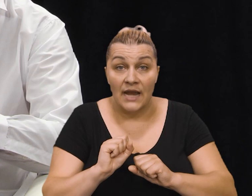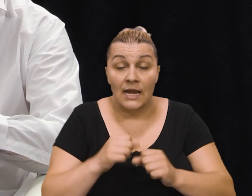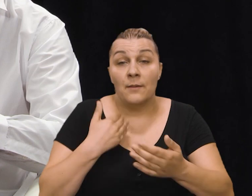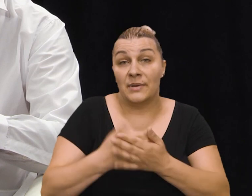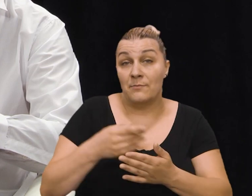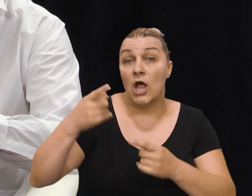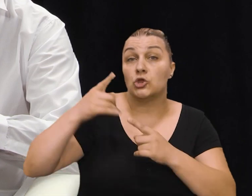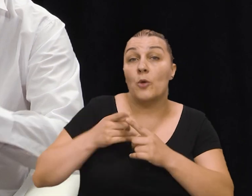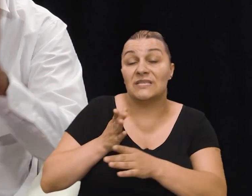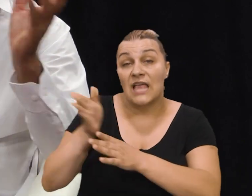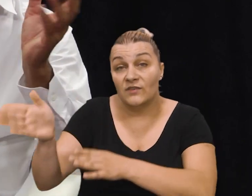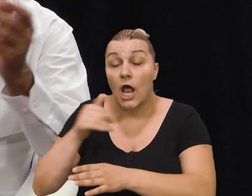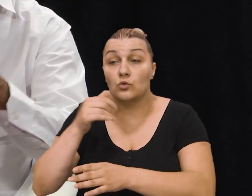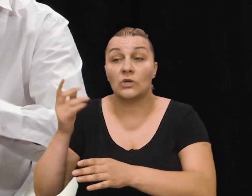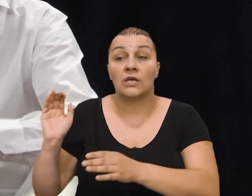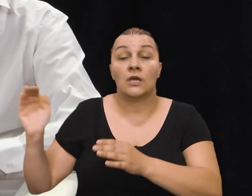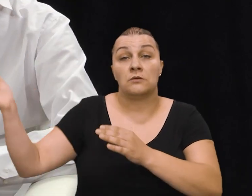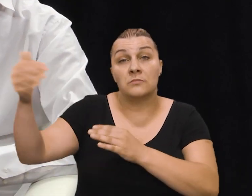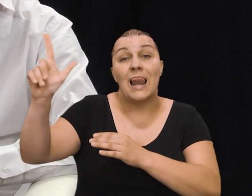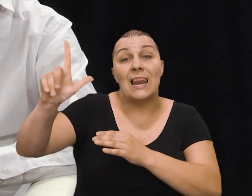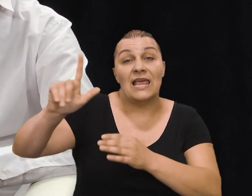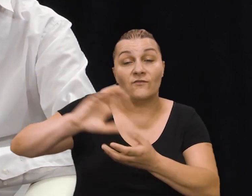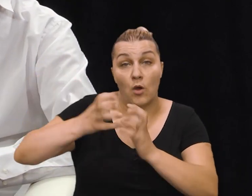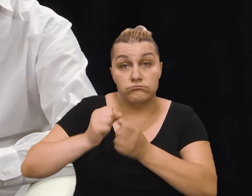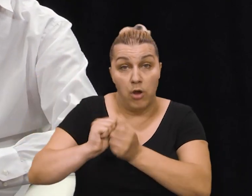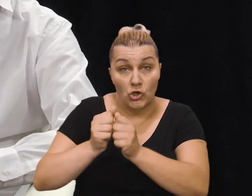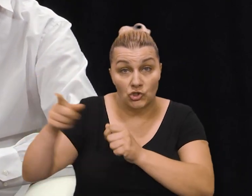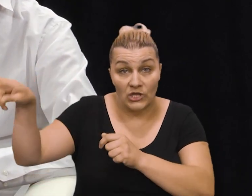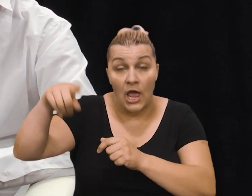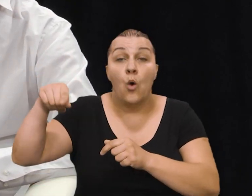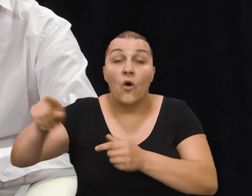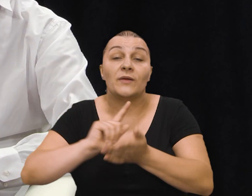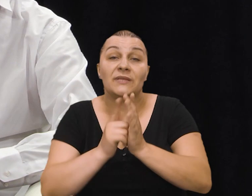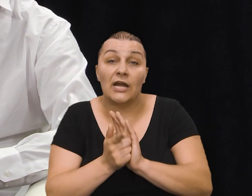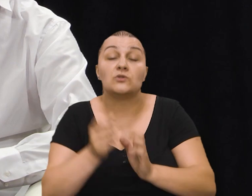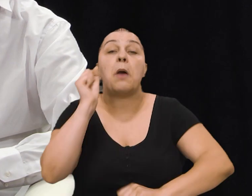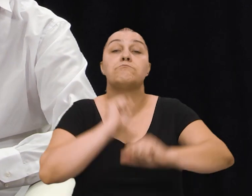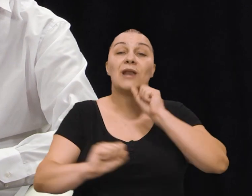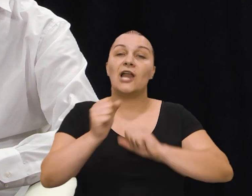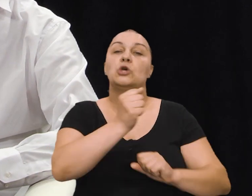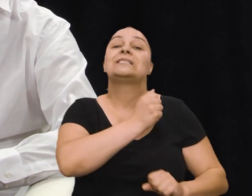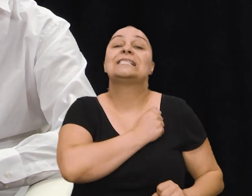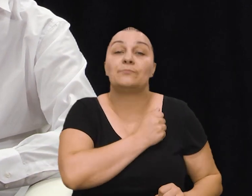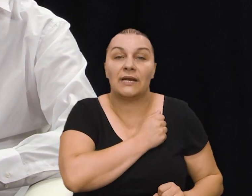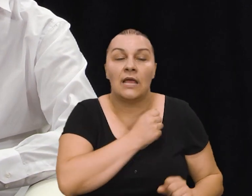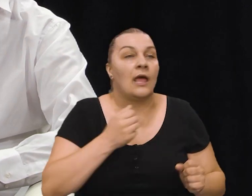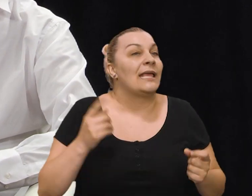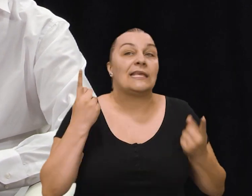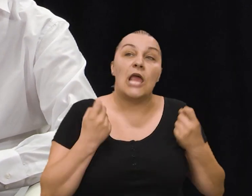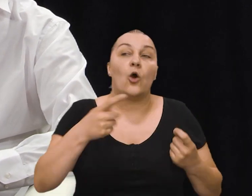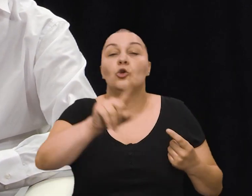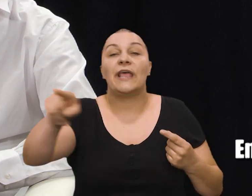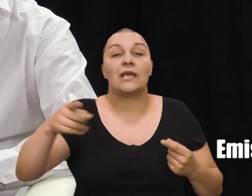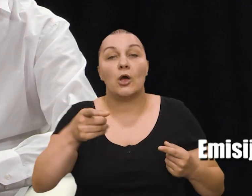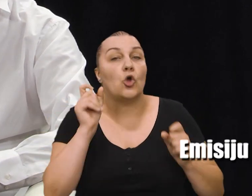boješnicu prema Tomisav gradu i prema istočnim dijelovima Livanskog poja u tim trenucima branio se split ma koliko to